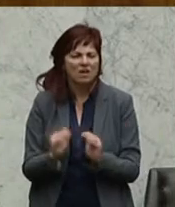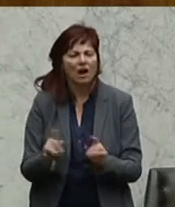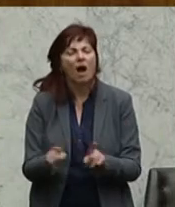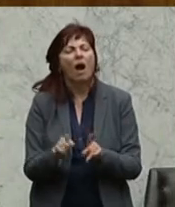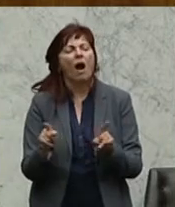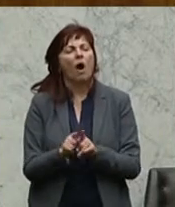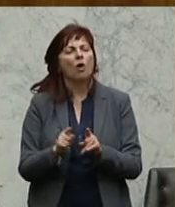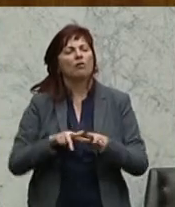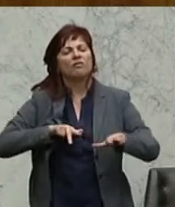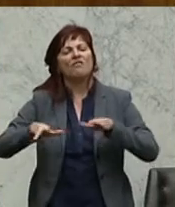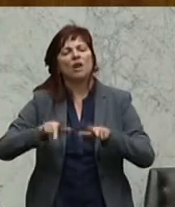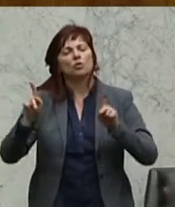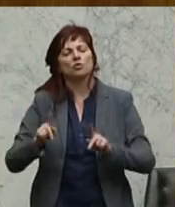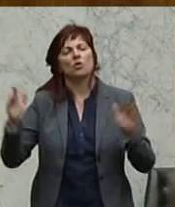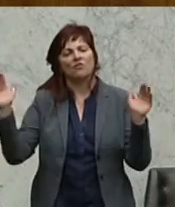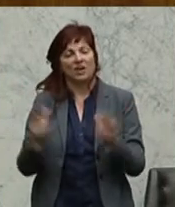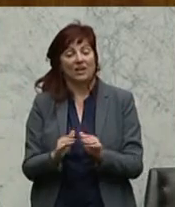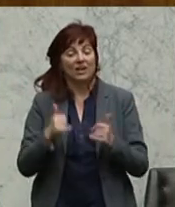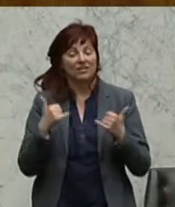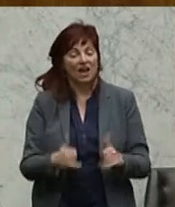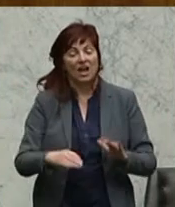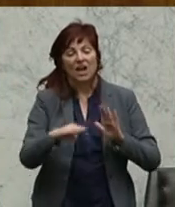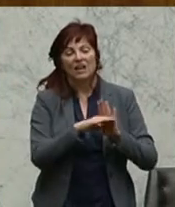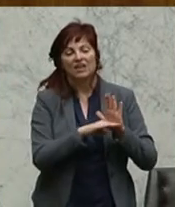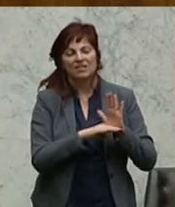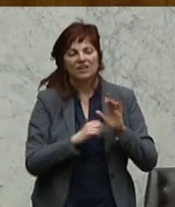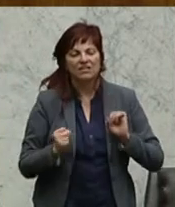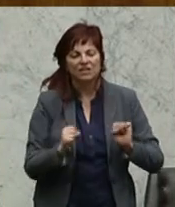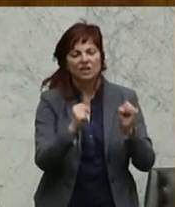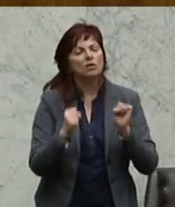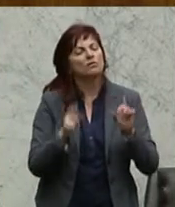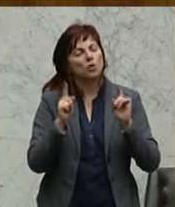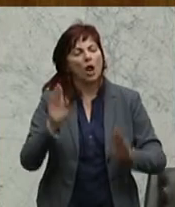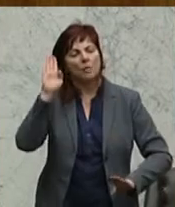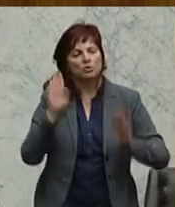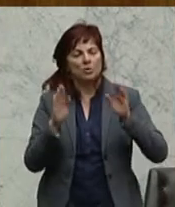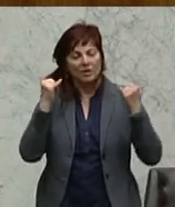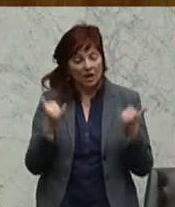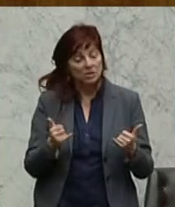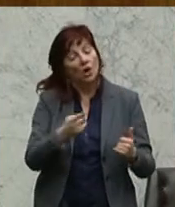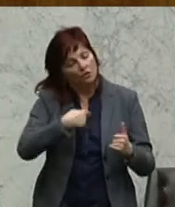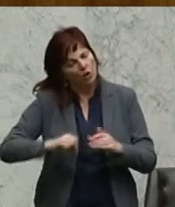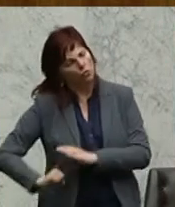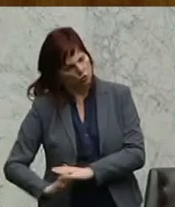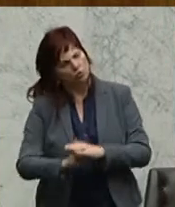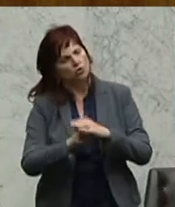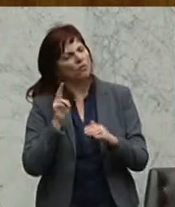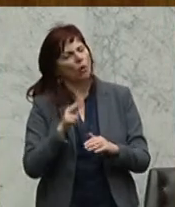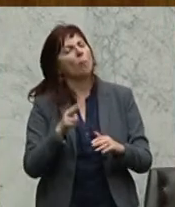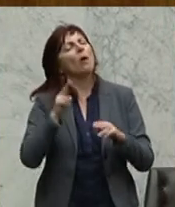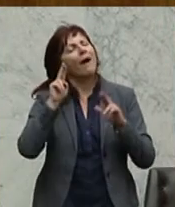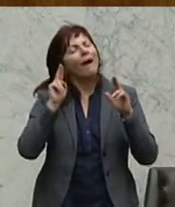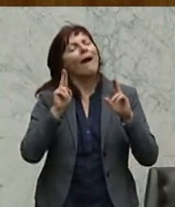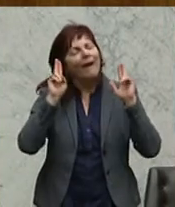Gesetzesinitiative, über die abzustimmen ist, die von uns voll mitgetragen wird, weil die Richtung stimmt. Das ist absolut